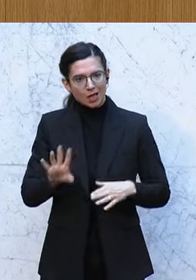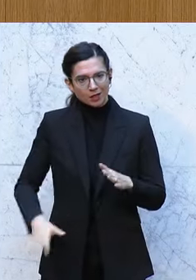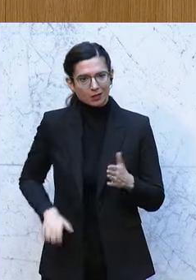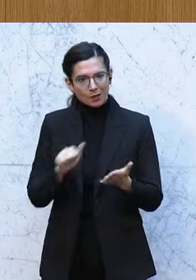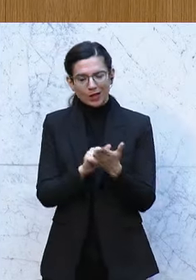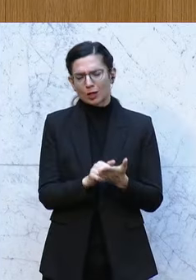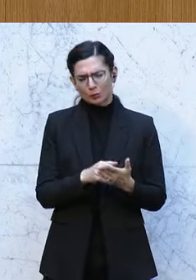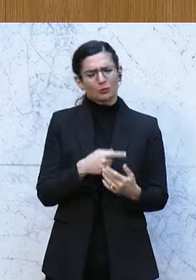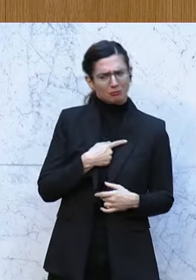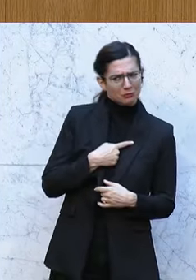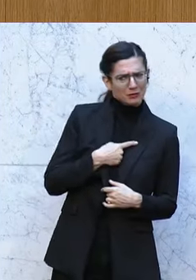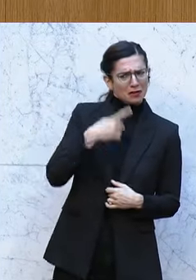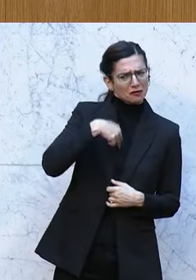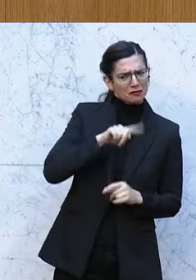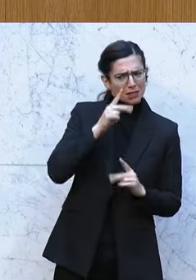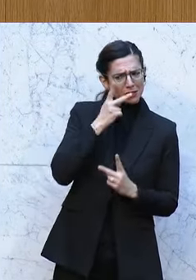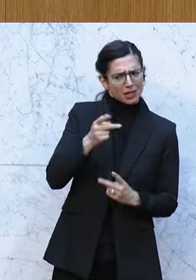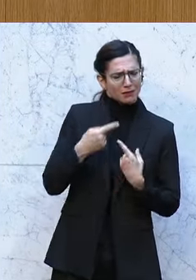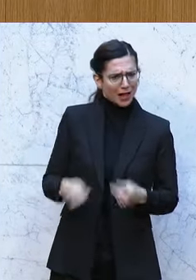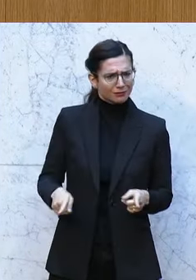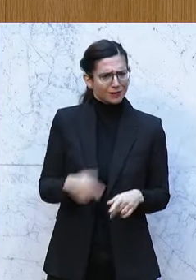Und das sehen wir jedenfalls anders.